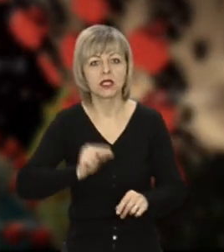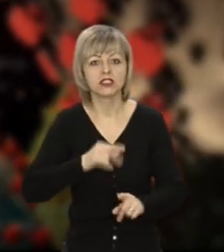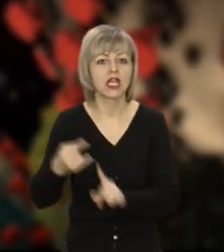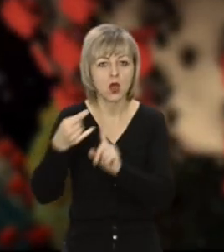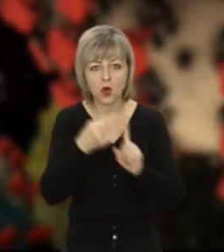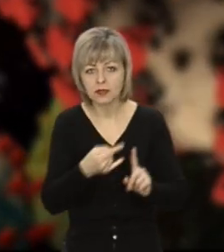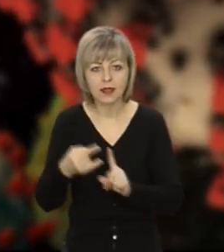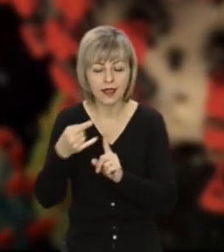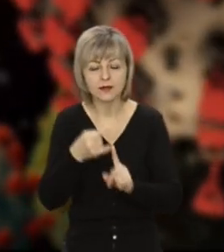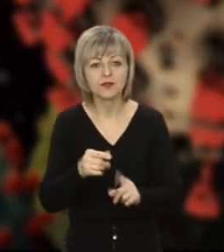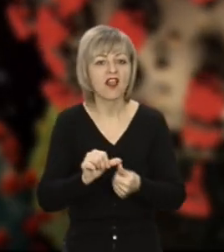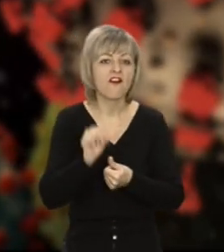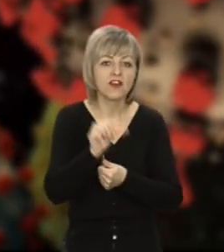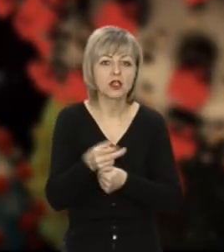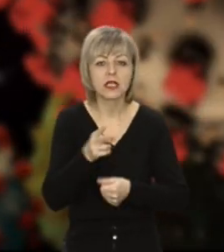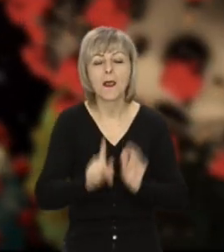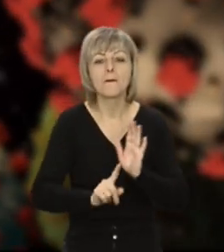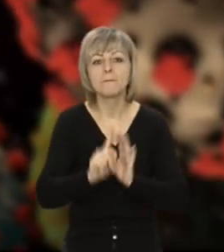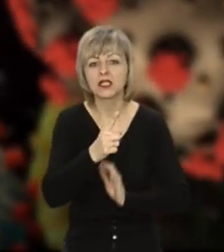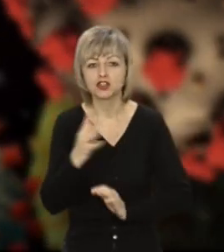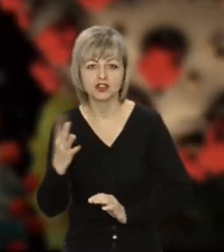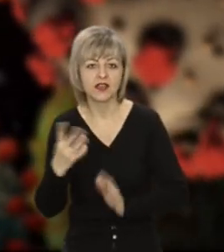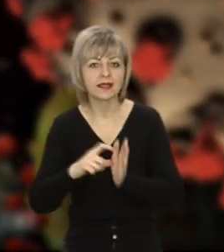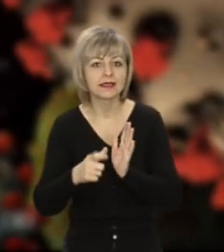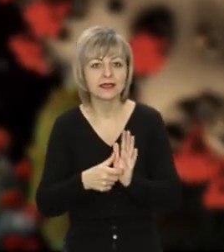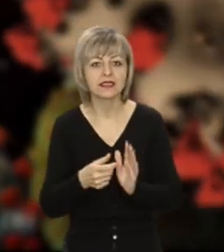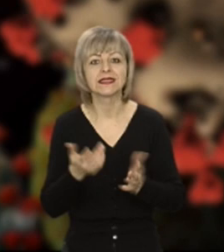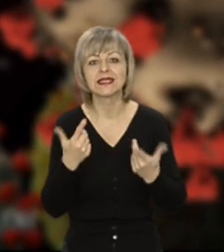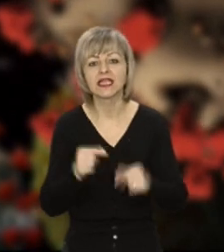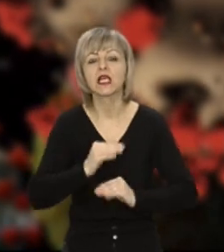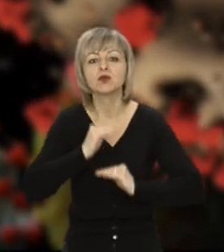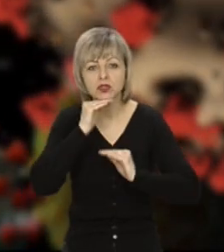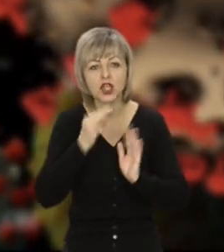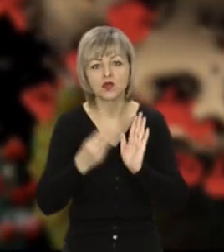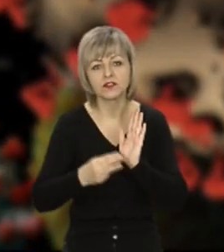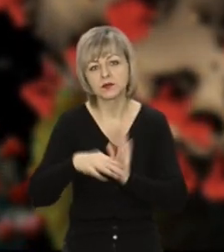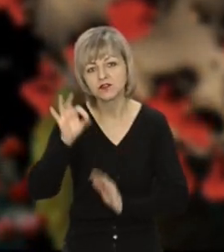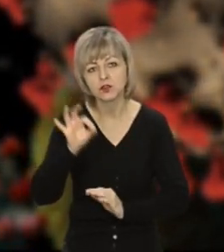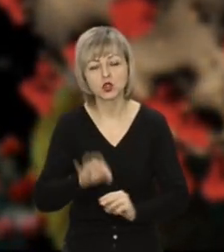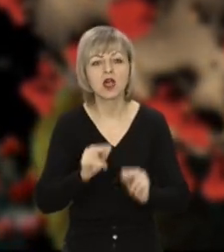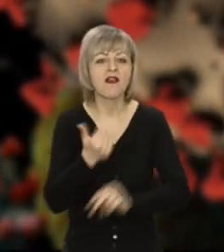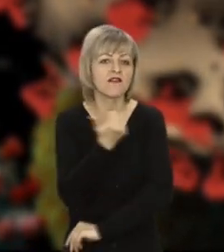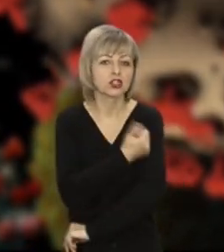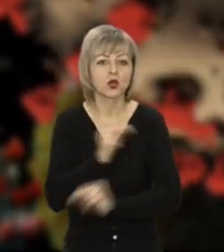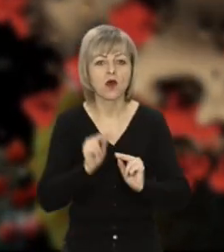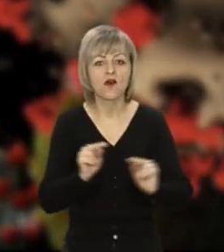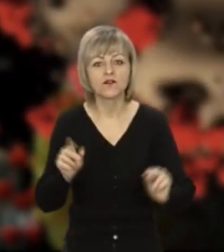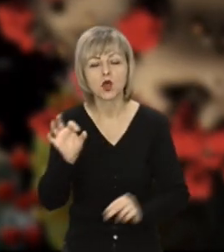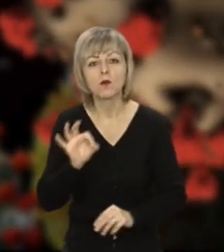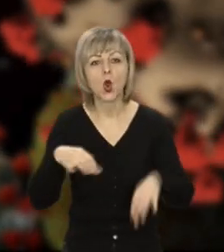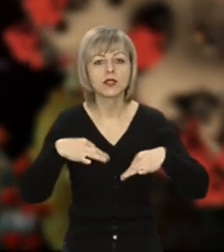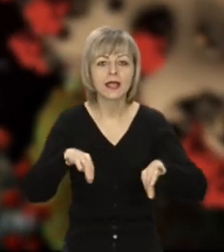форматі онлайн. Виключення для початкових класів, де достатньо 80% вакцинованих вчителів. Щодо